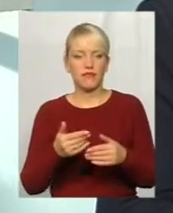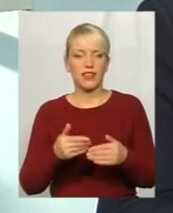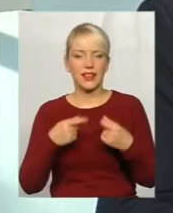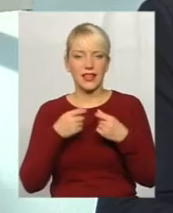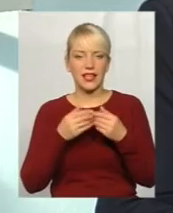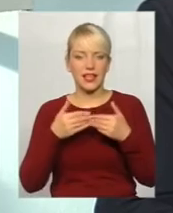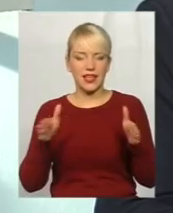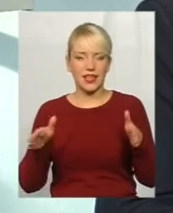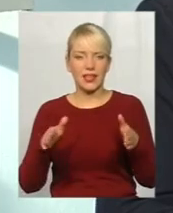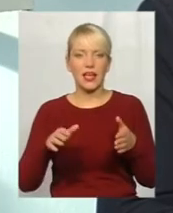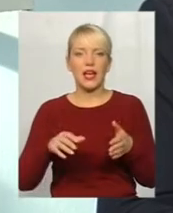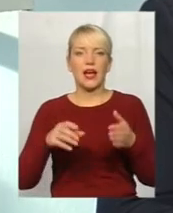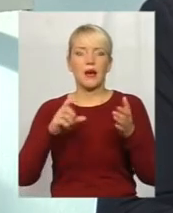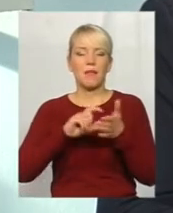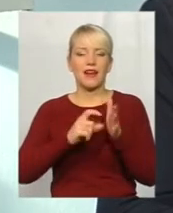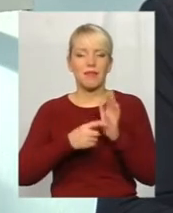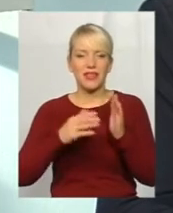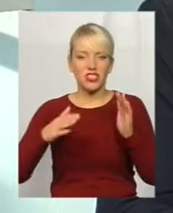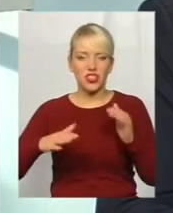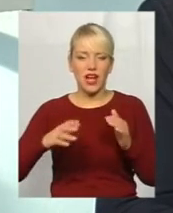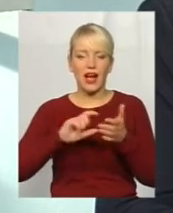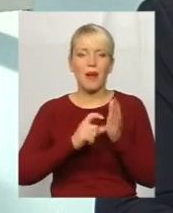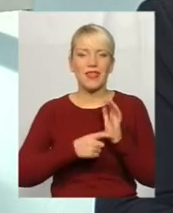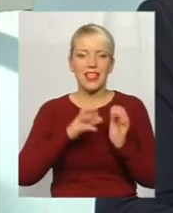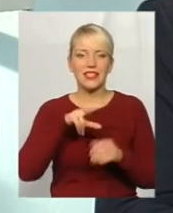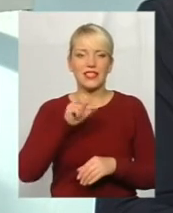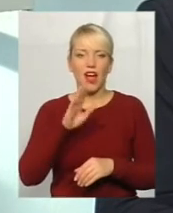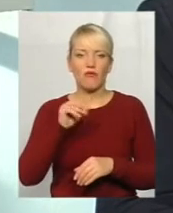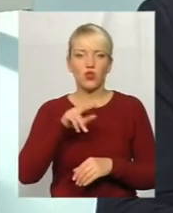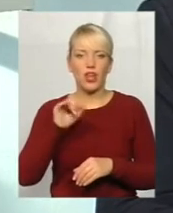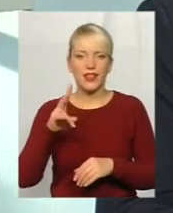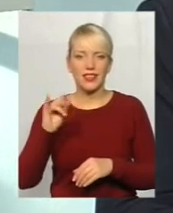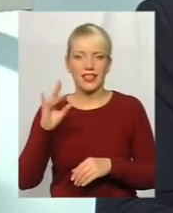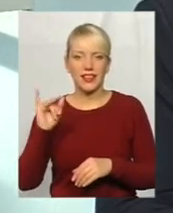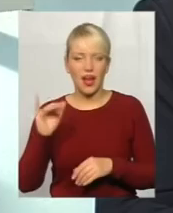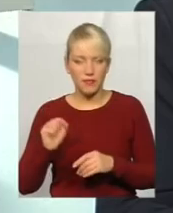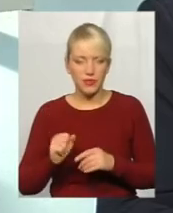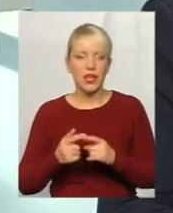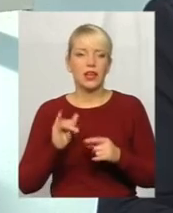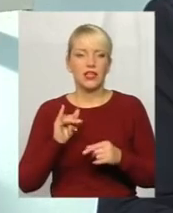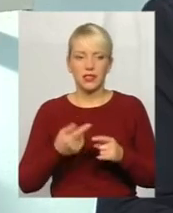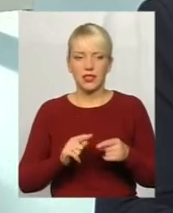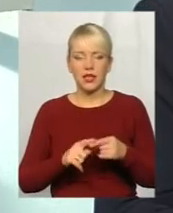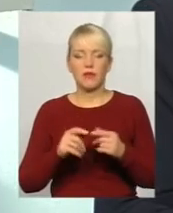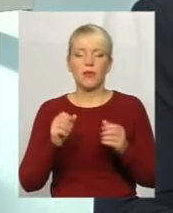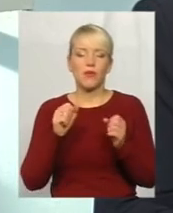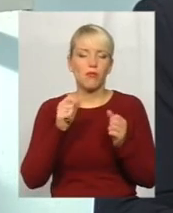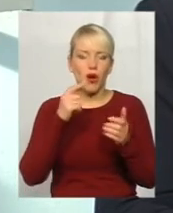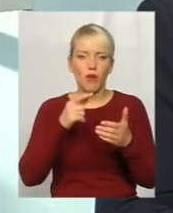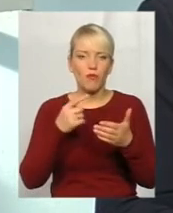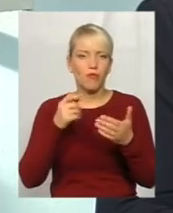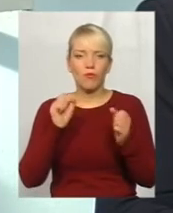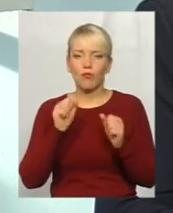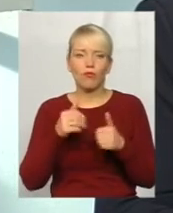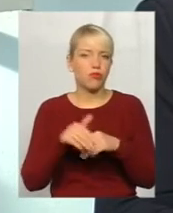приміщення кабінет Славучанина. Ми даємо можливість доступу до всіх наших комунікаційних можливостей, до приміщень. Будь